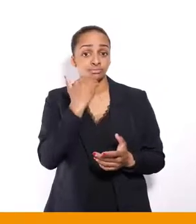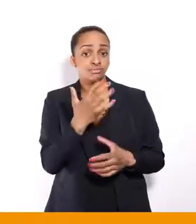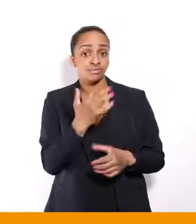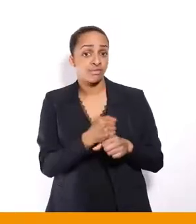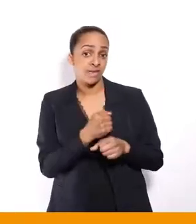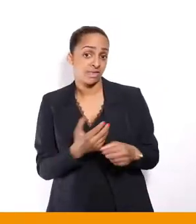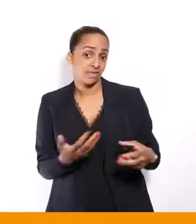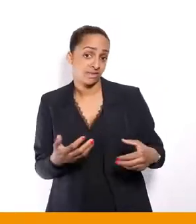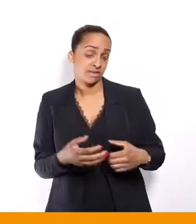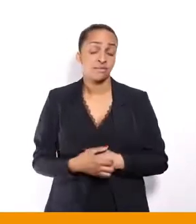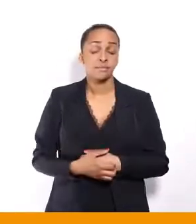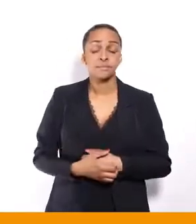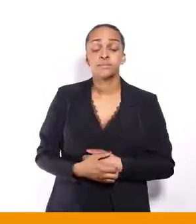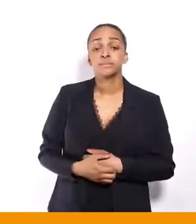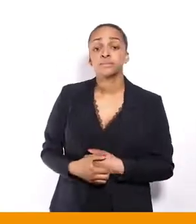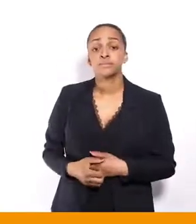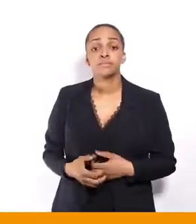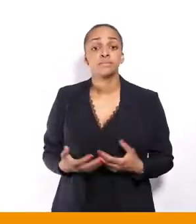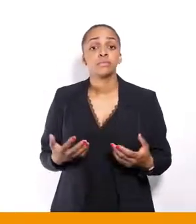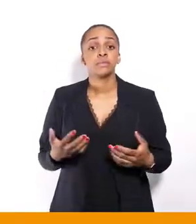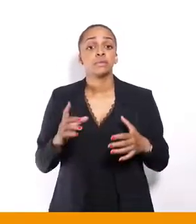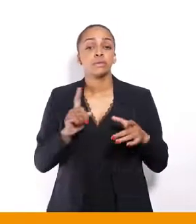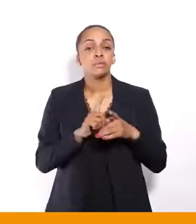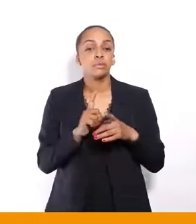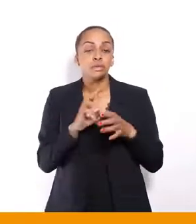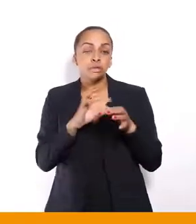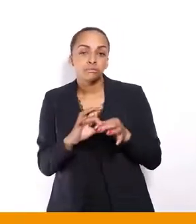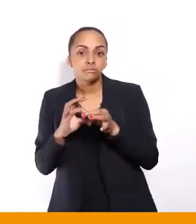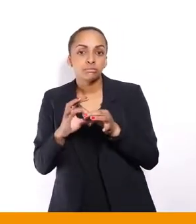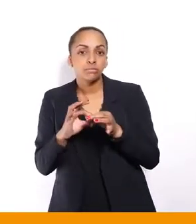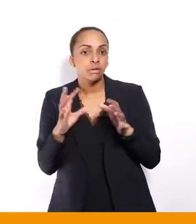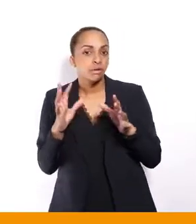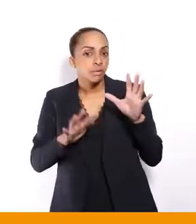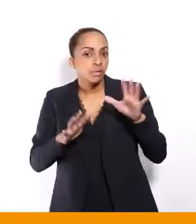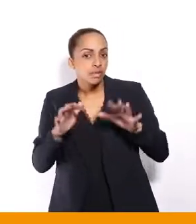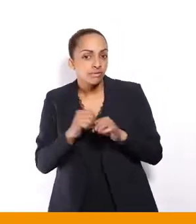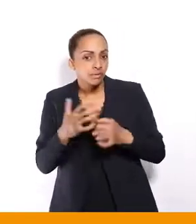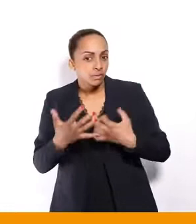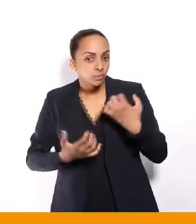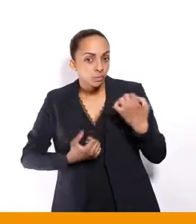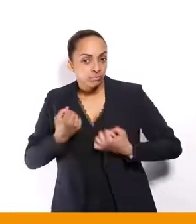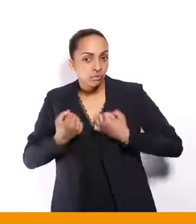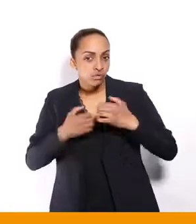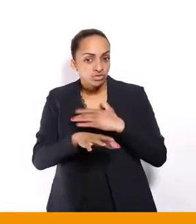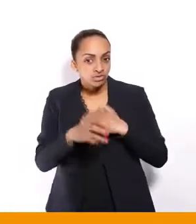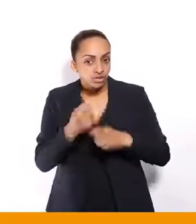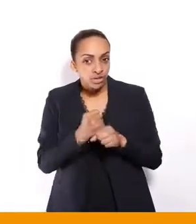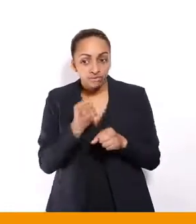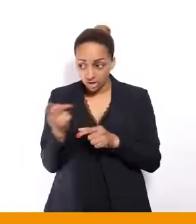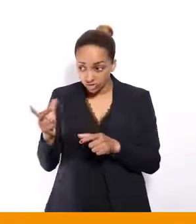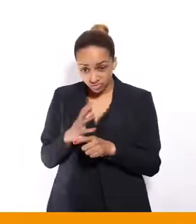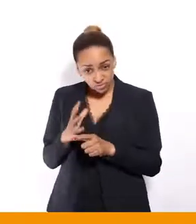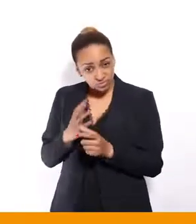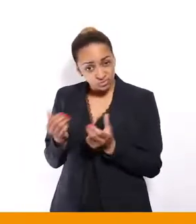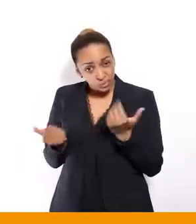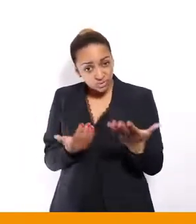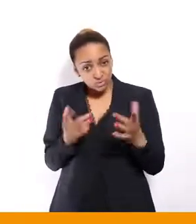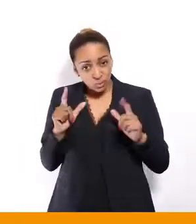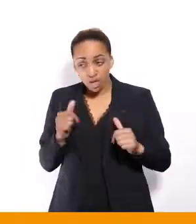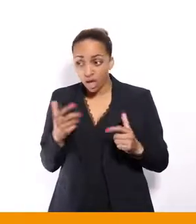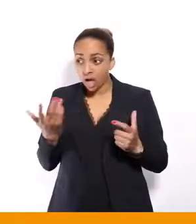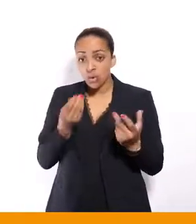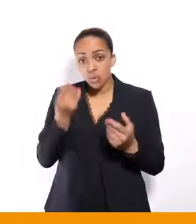le… peut-être sur la souffrance au travail, d'ailleurs, vous avez des actions, des propositions, des…